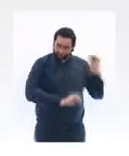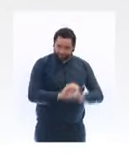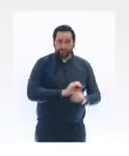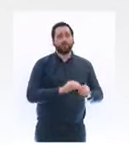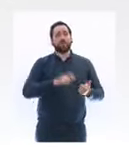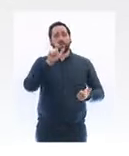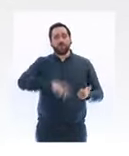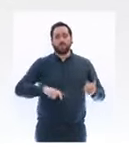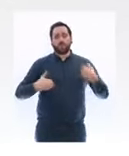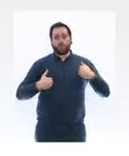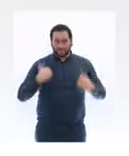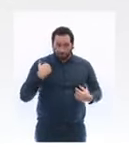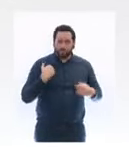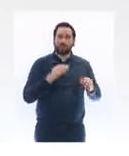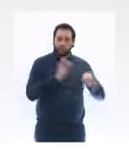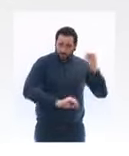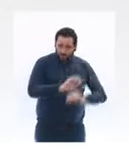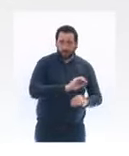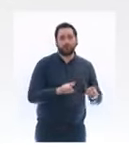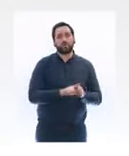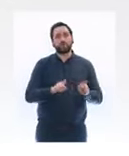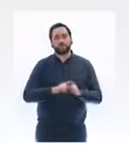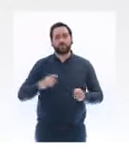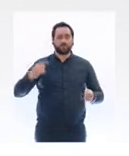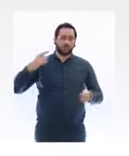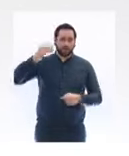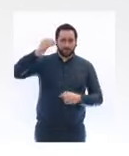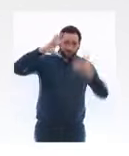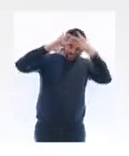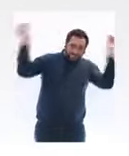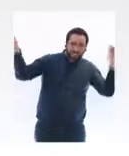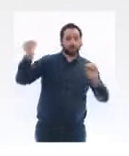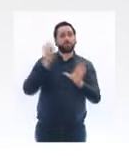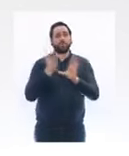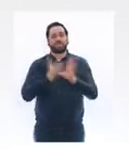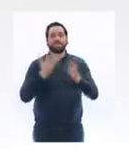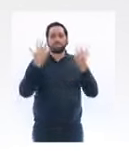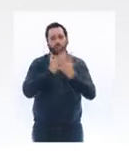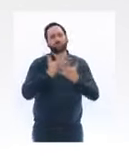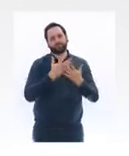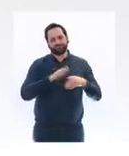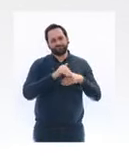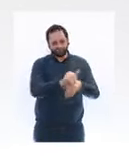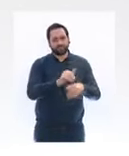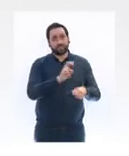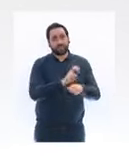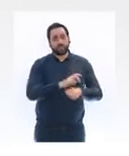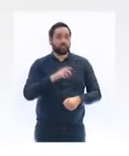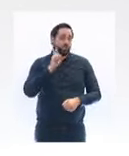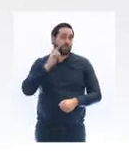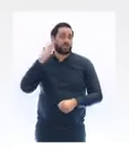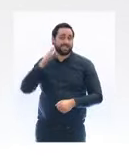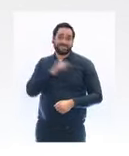et également pour les troubles psychologiques et les troubles psychiques dont on sait d'ailleurs que la période du confinement peut aggraver